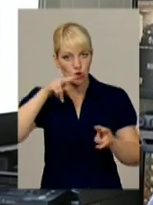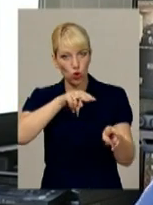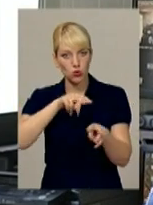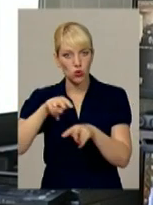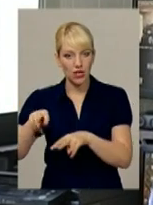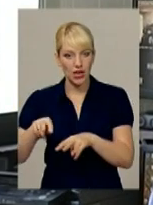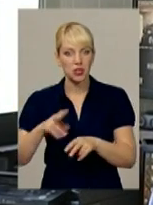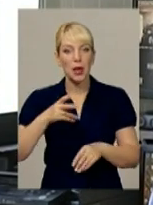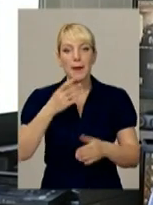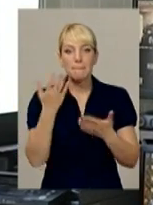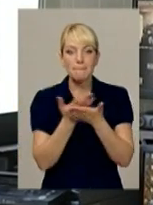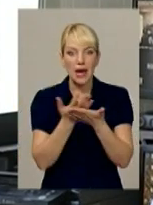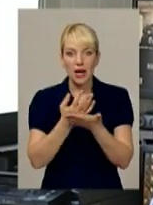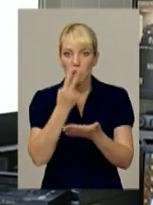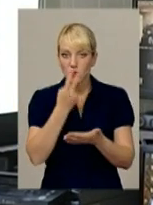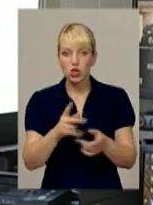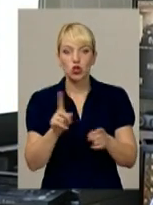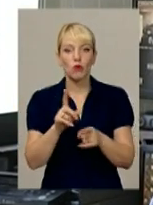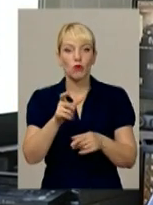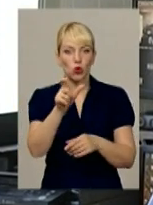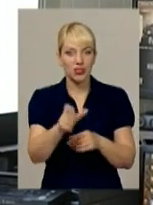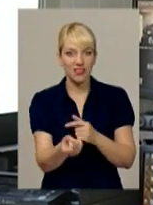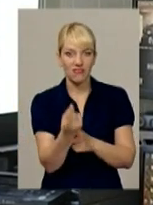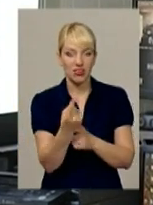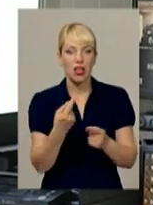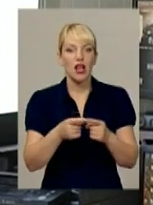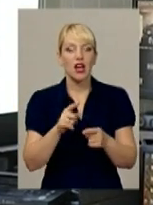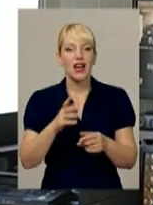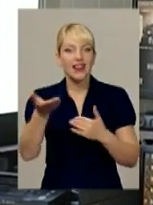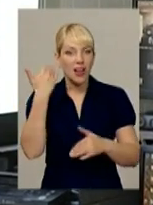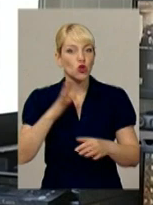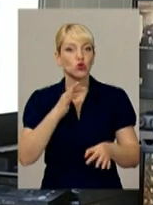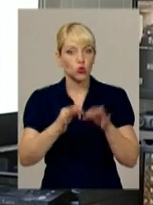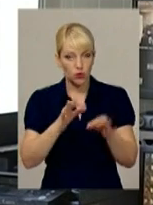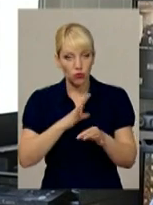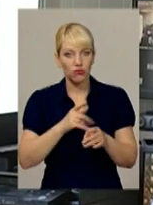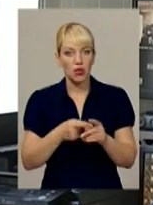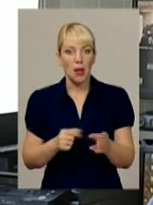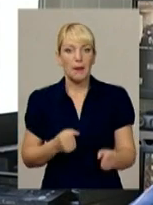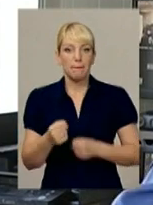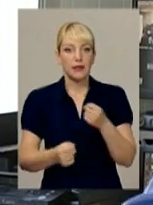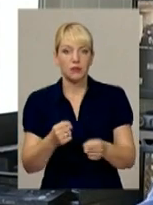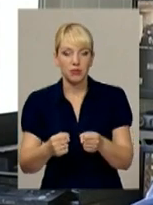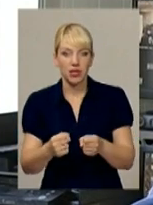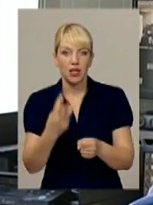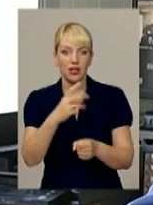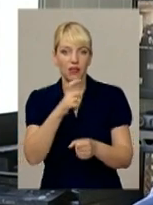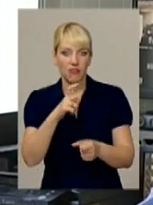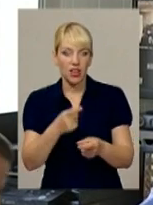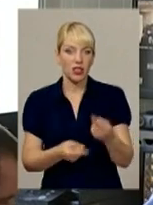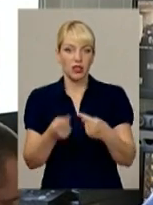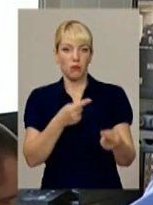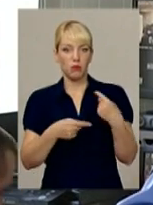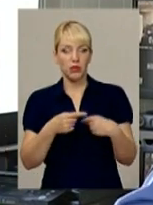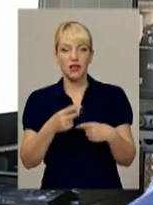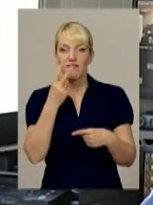При перегляді було виявлено ранню суддіву особу, яка підбігла до місця скоєння злочину, потім через 3 хвилини він відбіг, і на відео